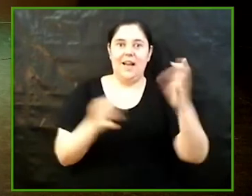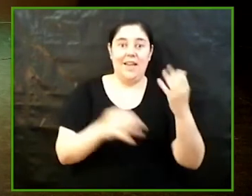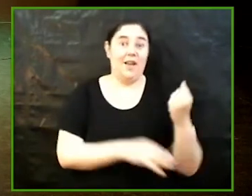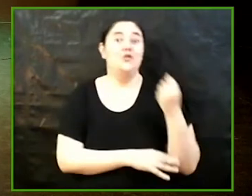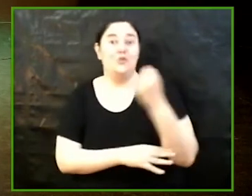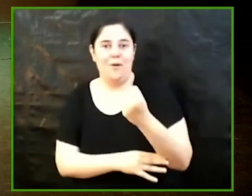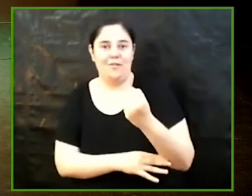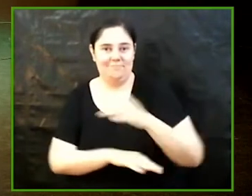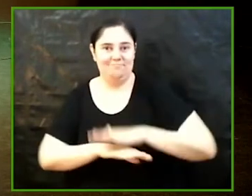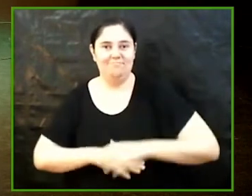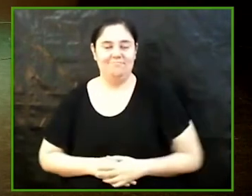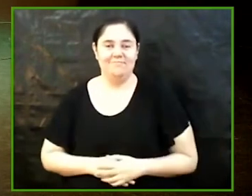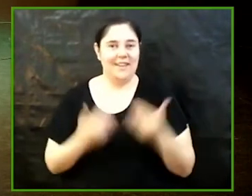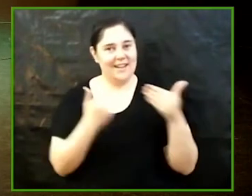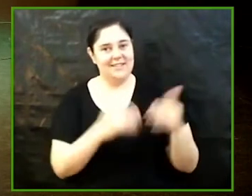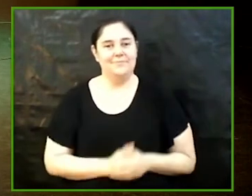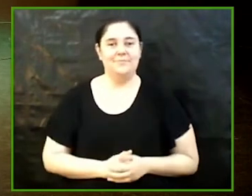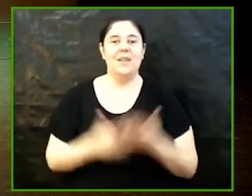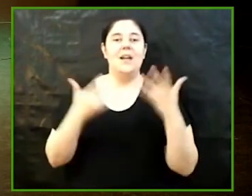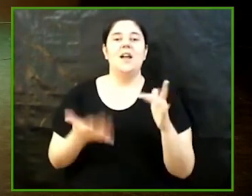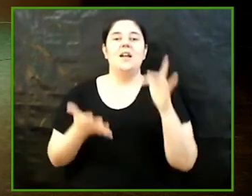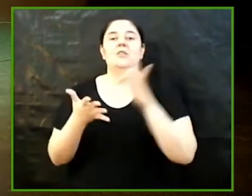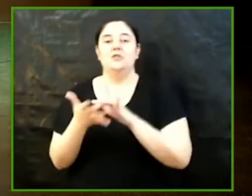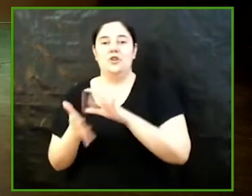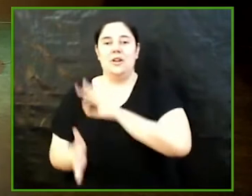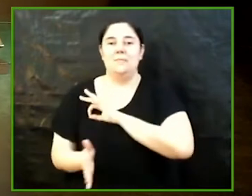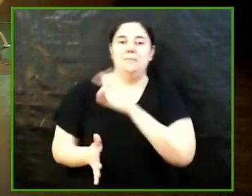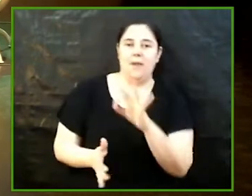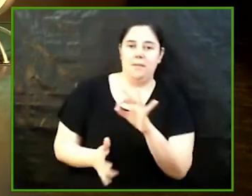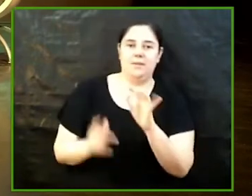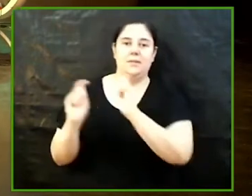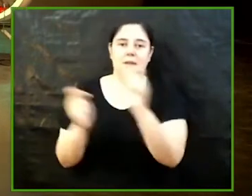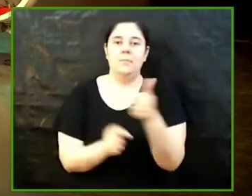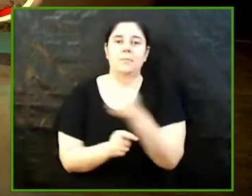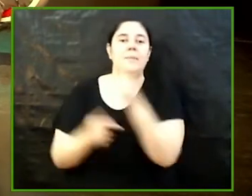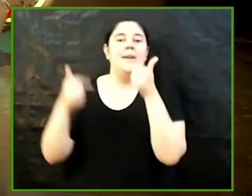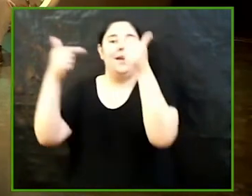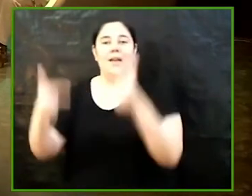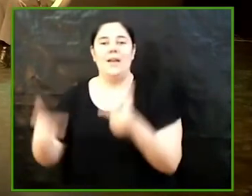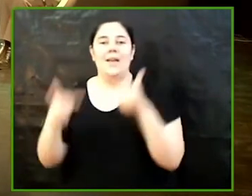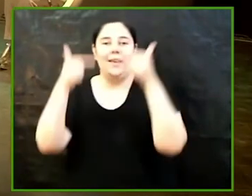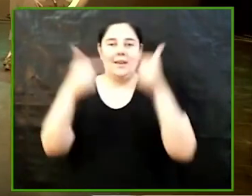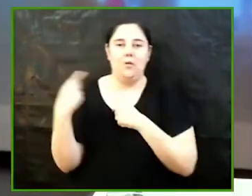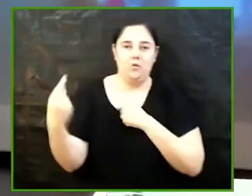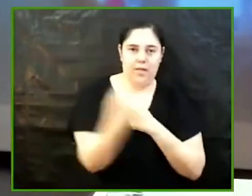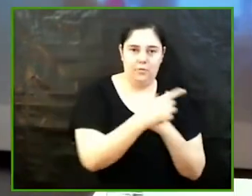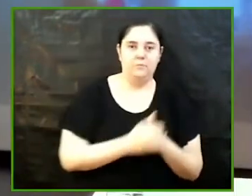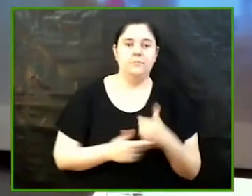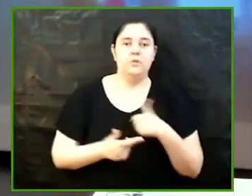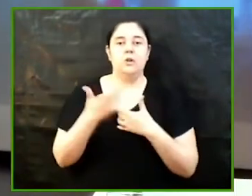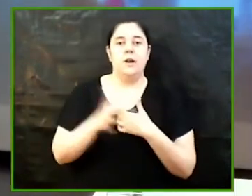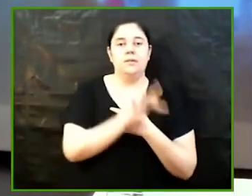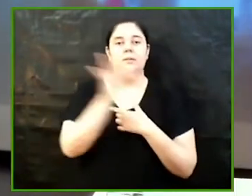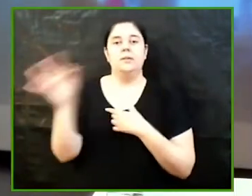Passem ara a la menció dels premis. Primer ho farem per grau. Aleshores, li dono la paraula a la Maria